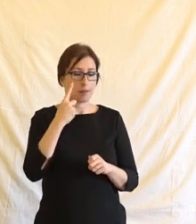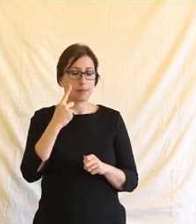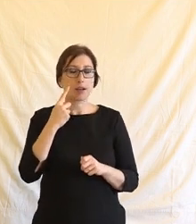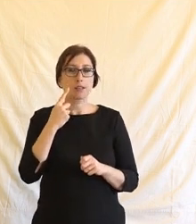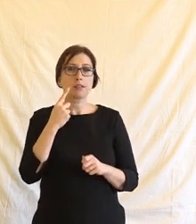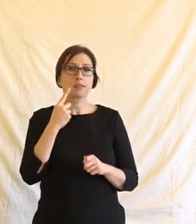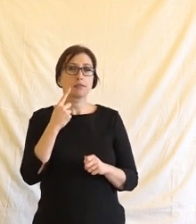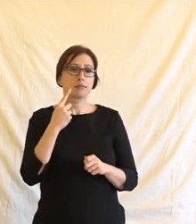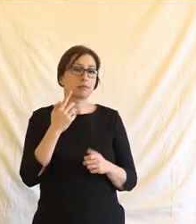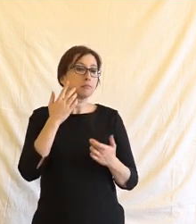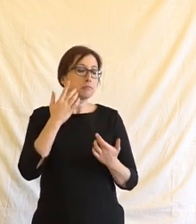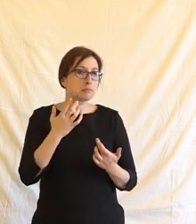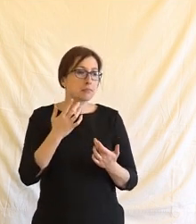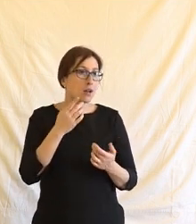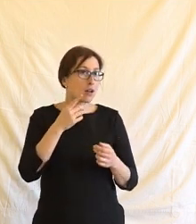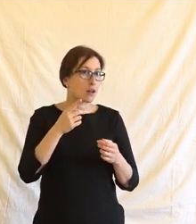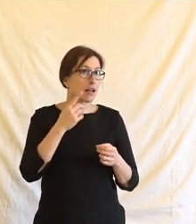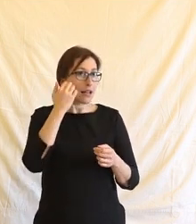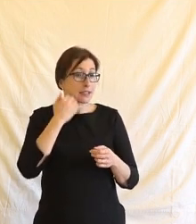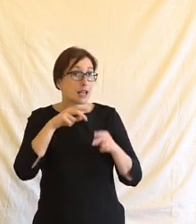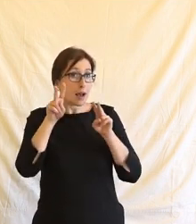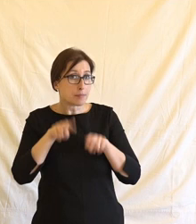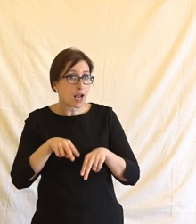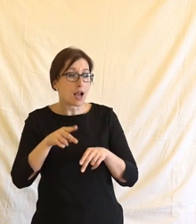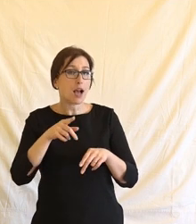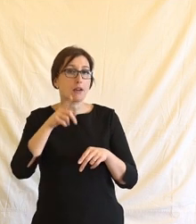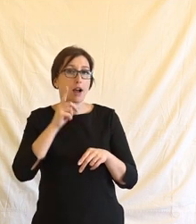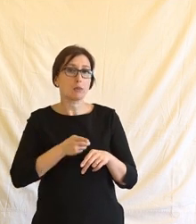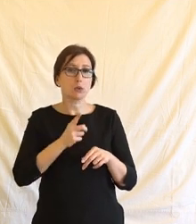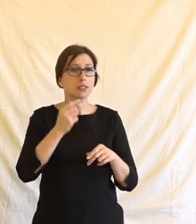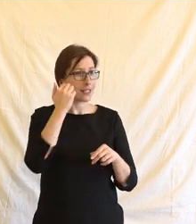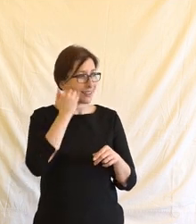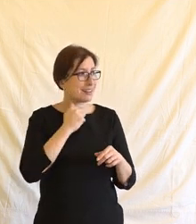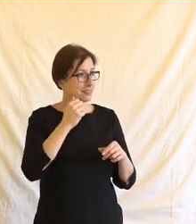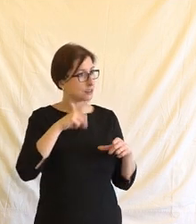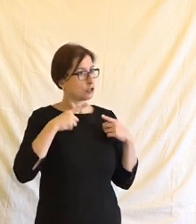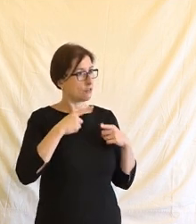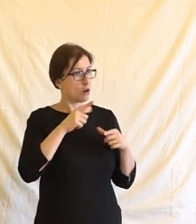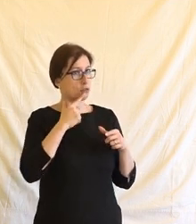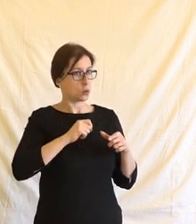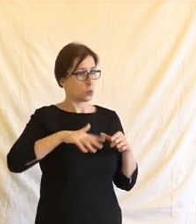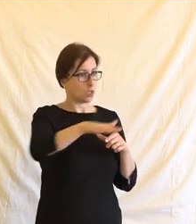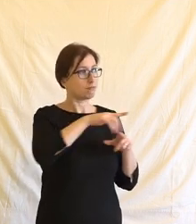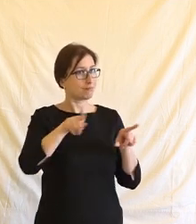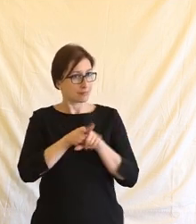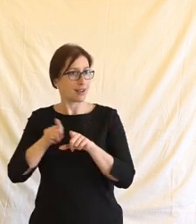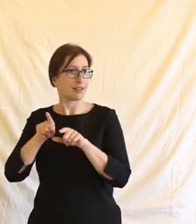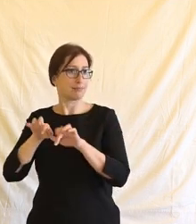Myslím, že dnes už není pochyb o tom, že lidská práva musí být zajištěna nejenom ve fyzickém světě, ale i ve světě digitálním.